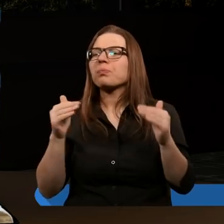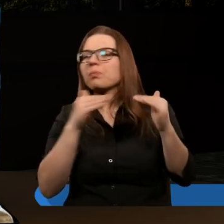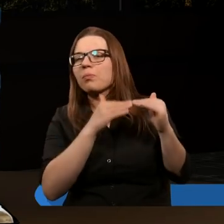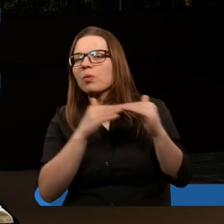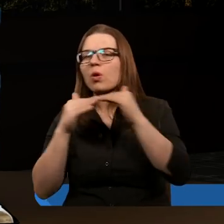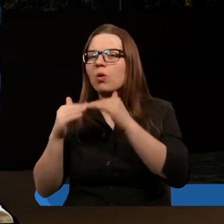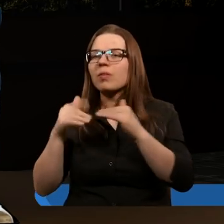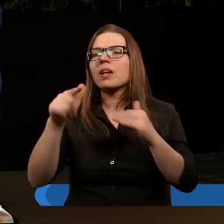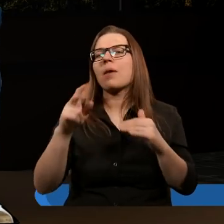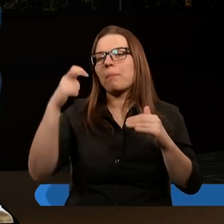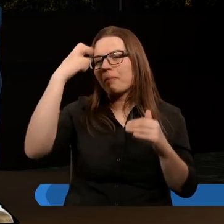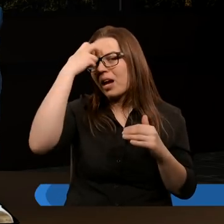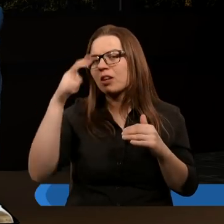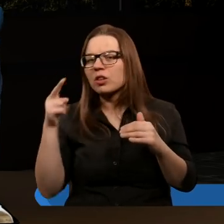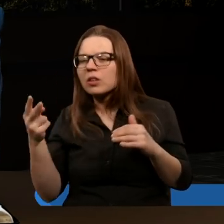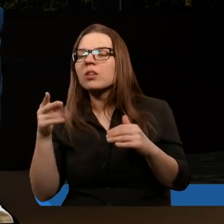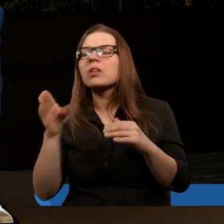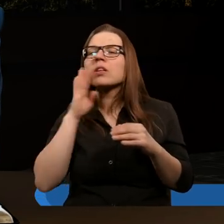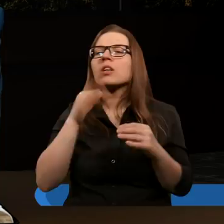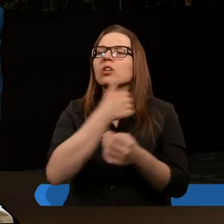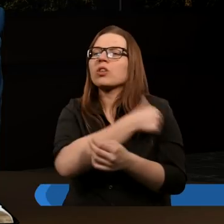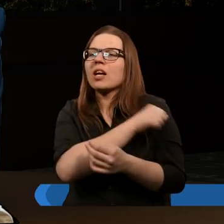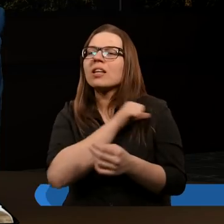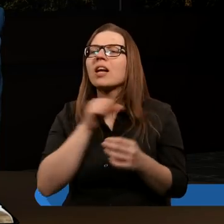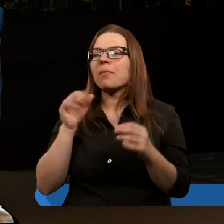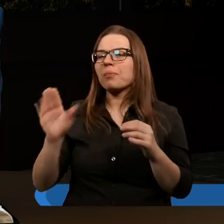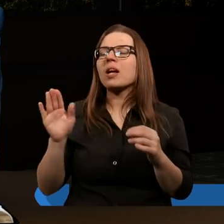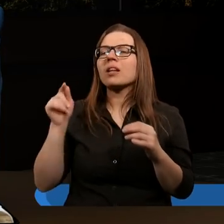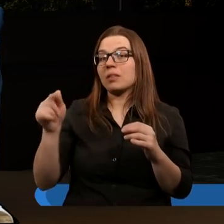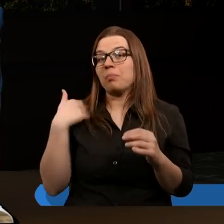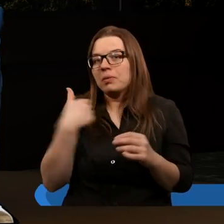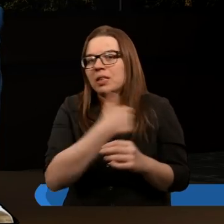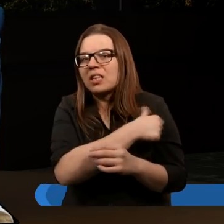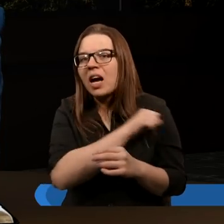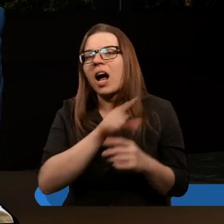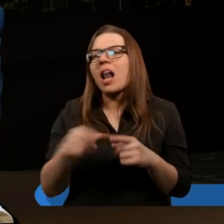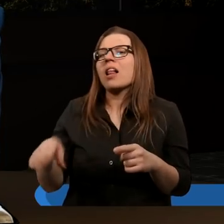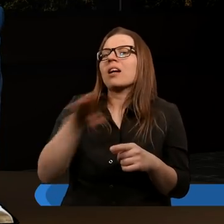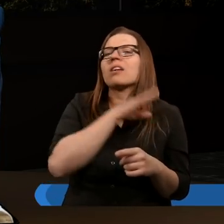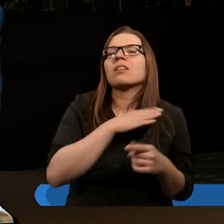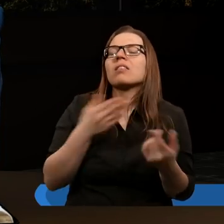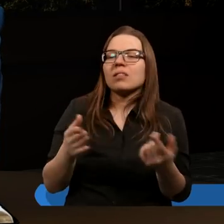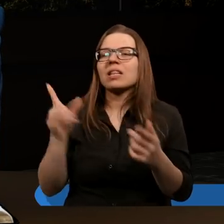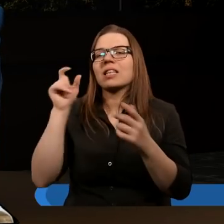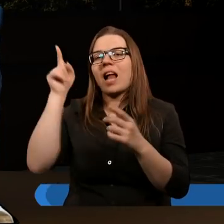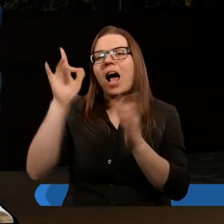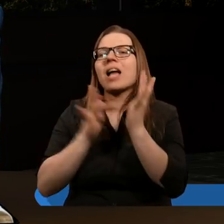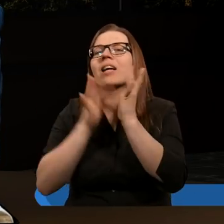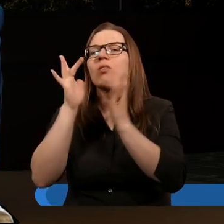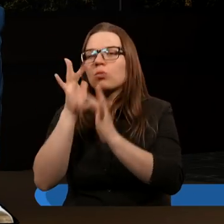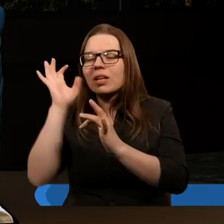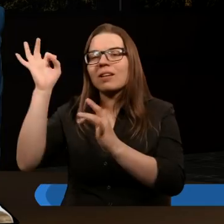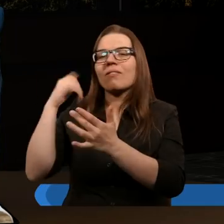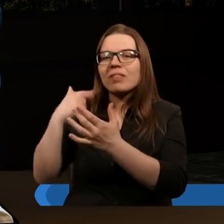porównać to do drugiej pieczęci. Tam po prostu chrześcijanie ginęli dlatego, że byli chrześcijanami, ale ginęli też za Chrystusa, za wiarę.